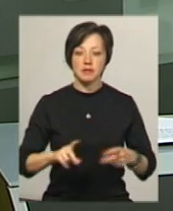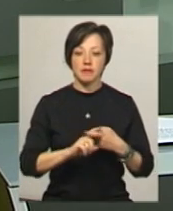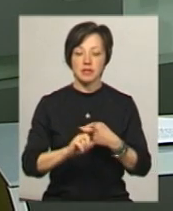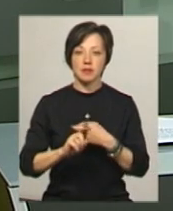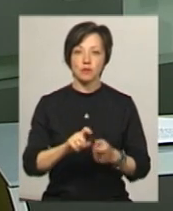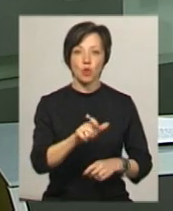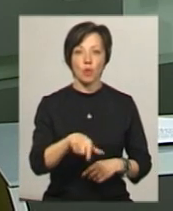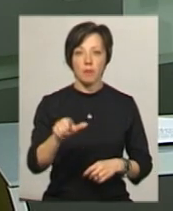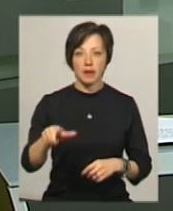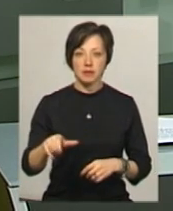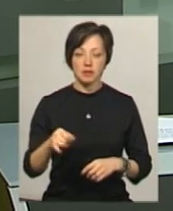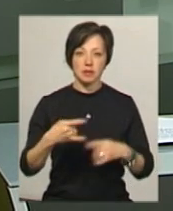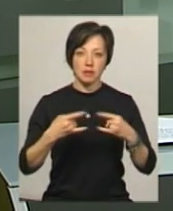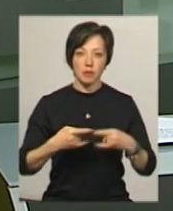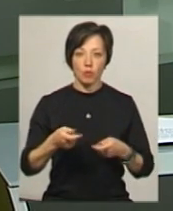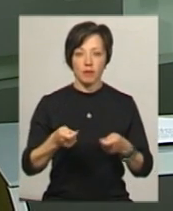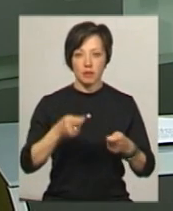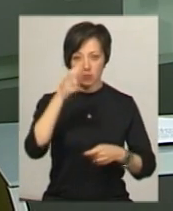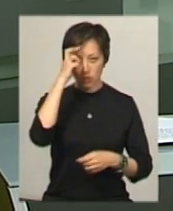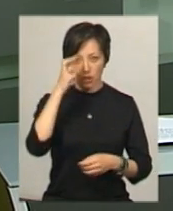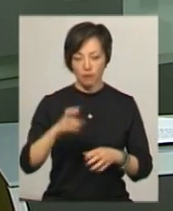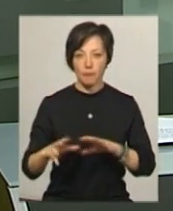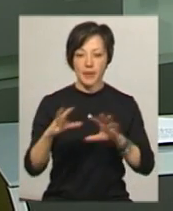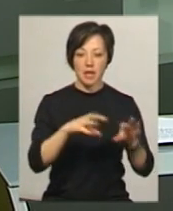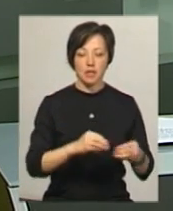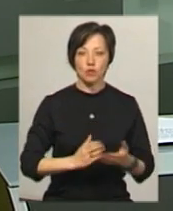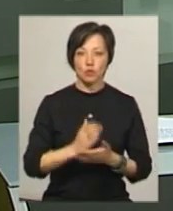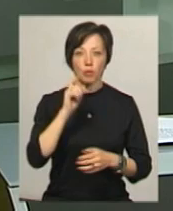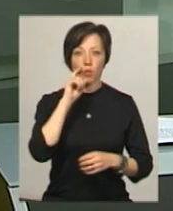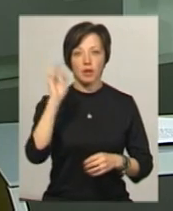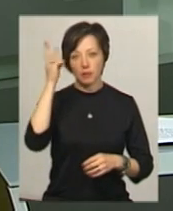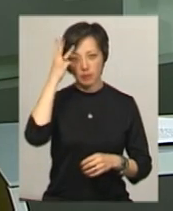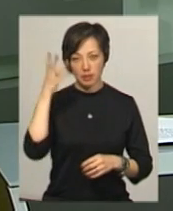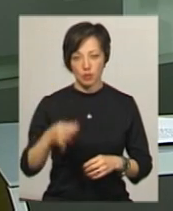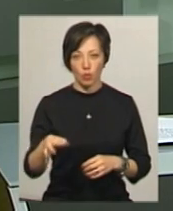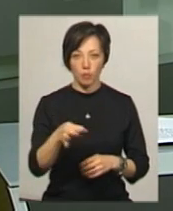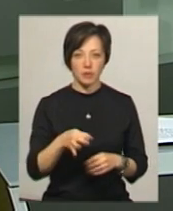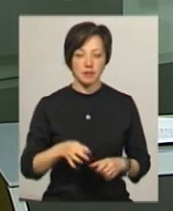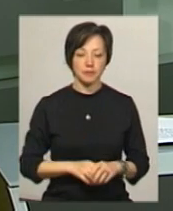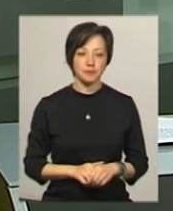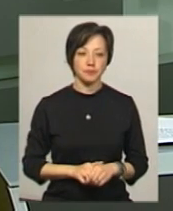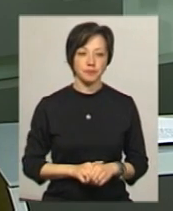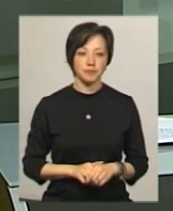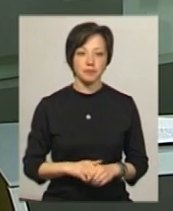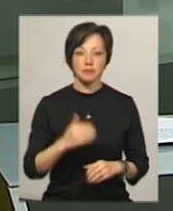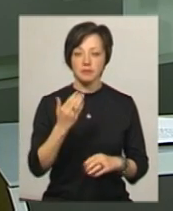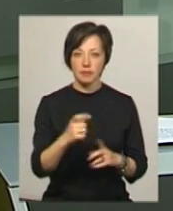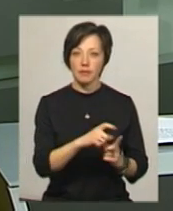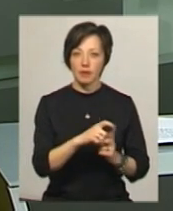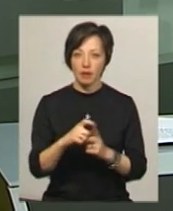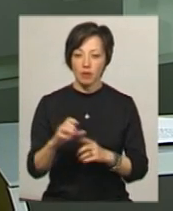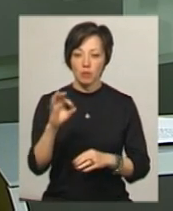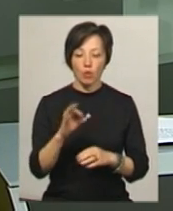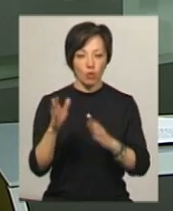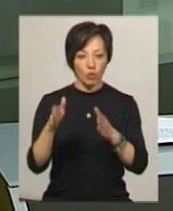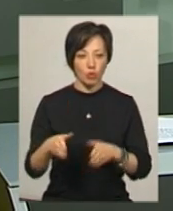'язків з громадськістю та ЗМІ управління Державної міграційної служби України в Хмельницькій області Лілія Квятковська. За її словами, відносно